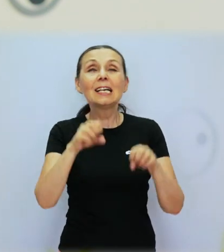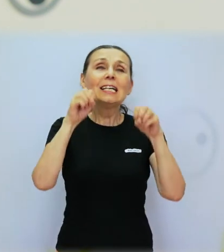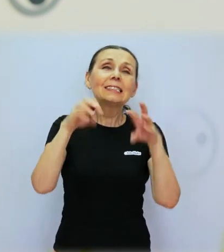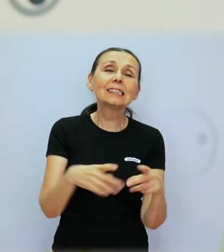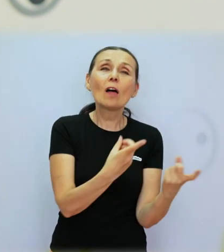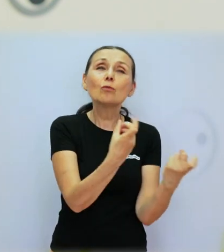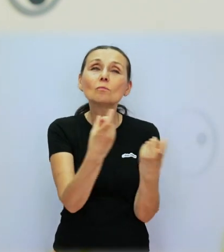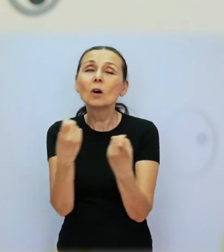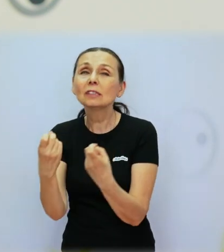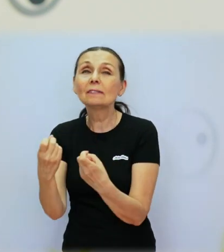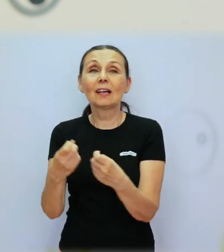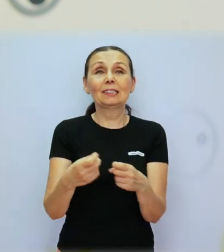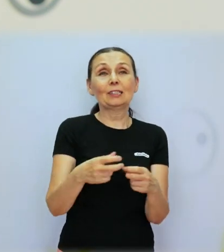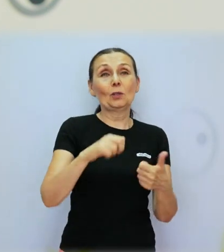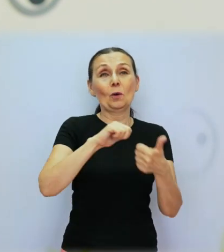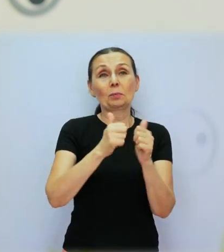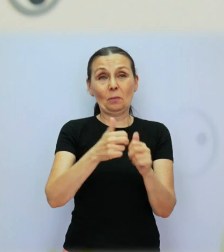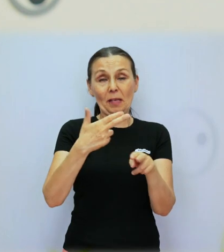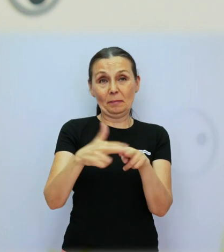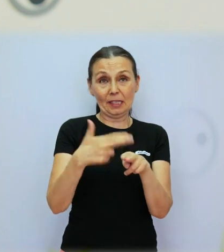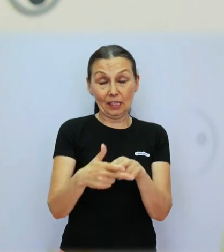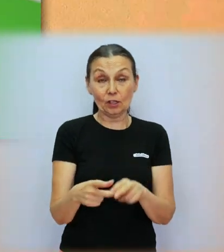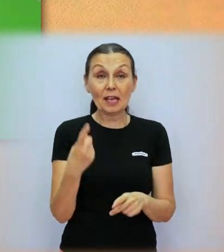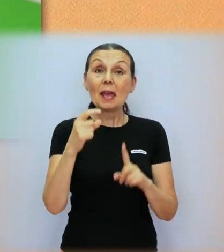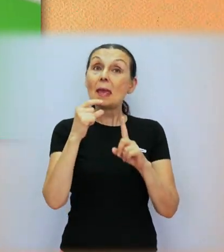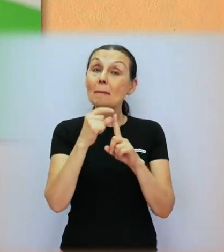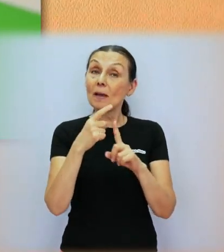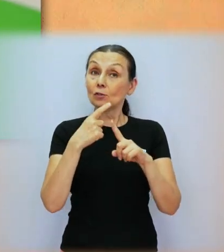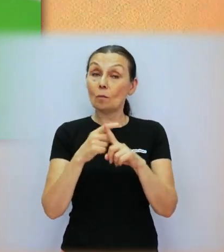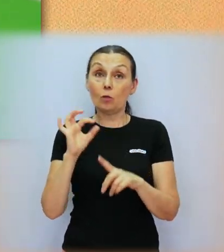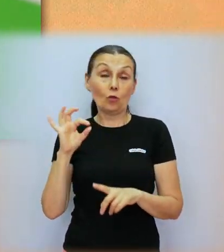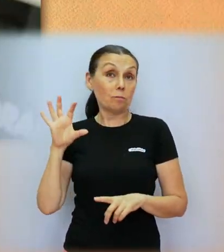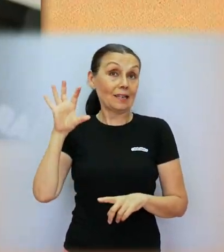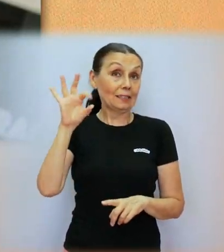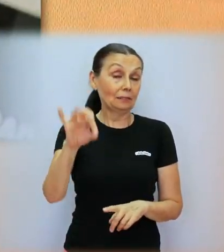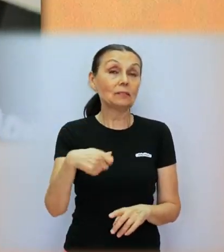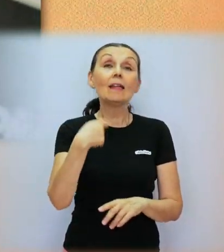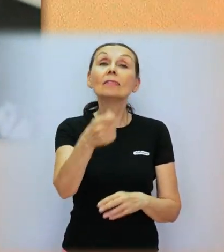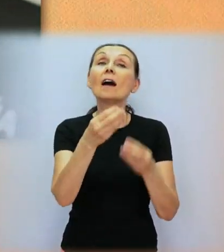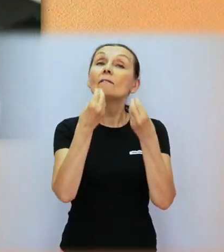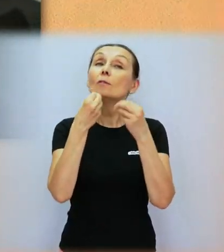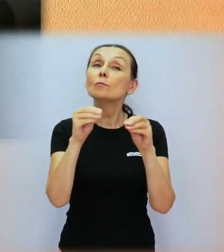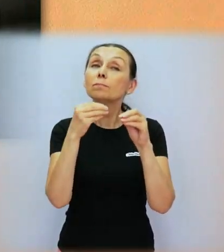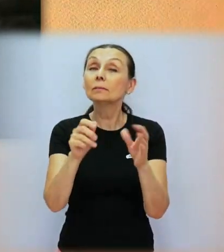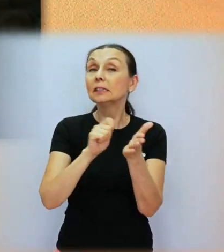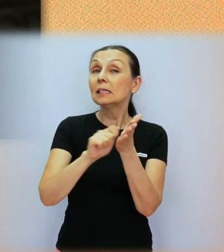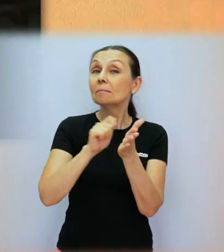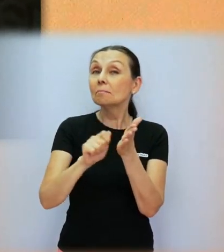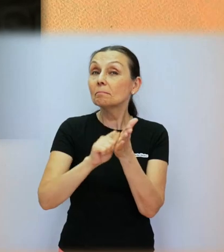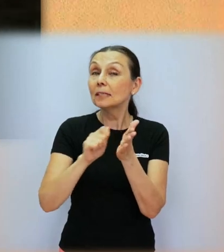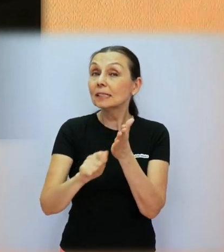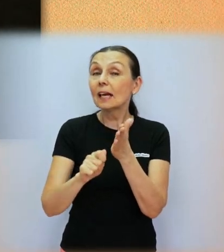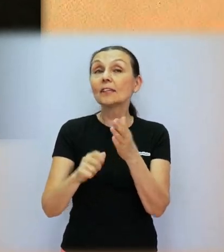a strátu motivácie vôbec ten problém nejako riešiť. Takže asi tak. IPčko a dobrá linka síce ponúkajú